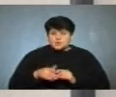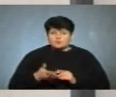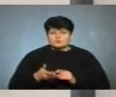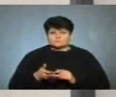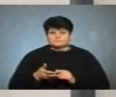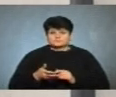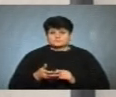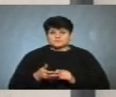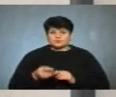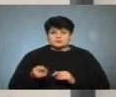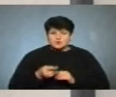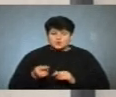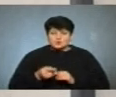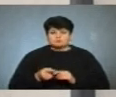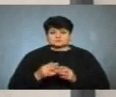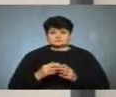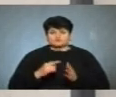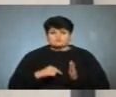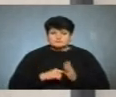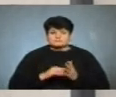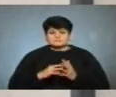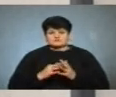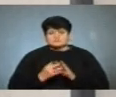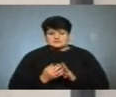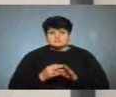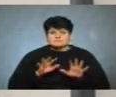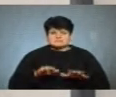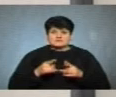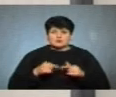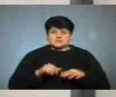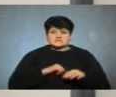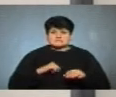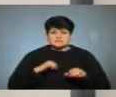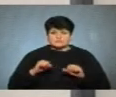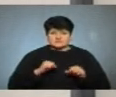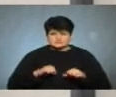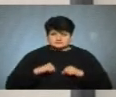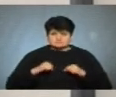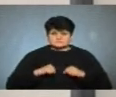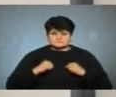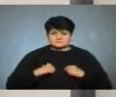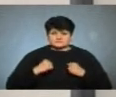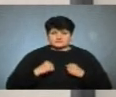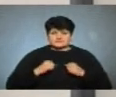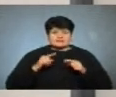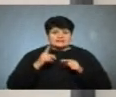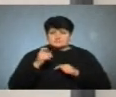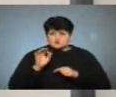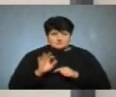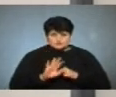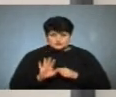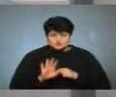Тернополі, у населених пунктах, все-таки, місцеві органи самоврядування докладають зусиль, можливо, там не 100%